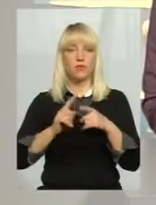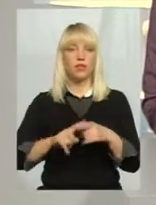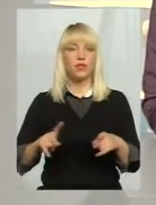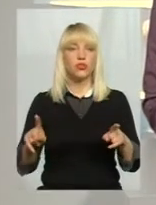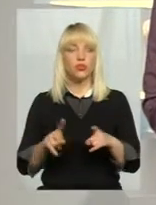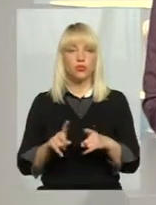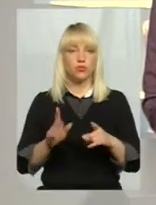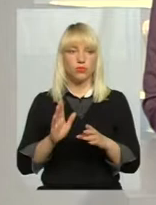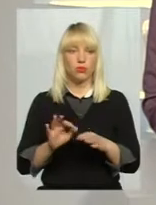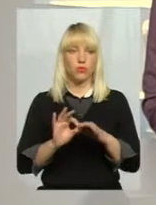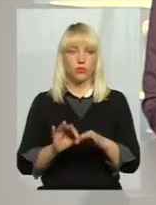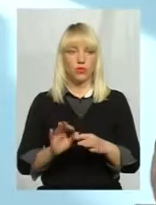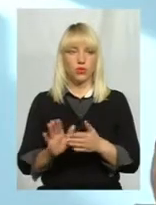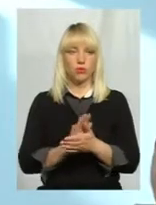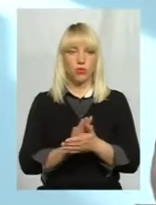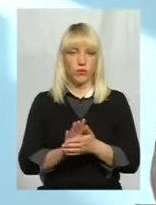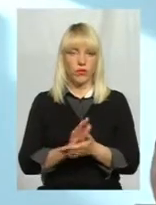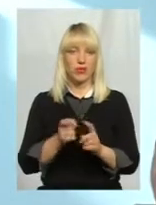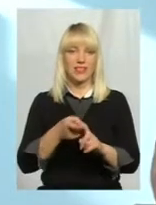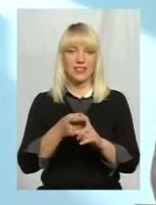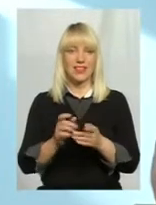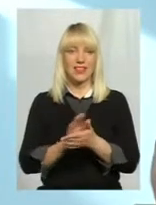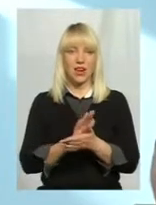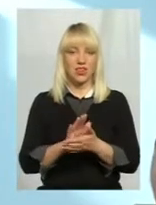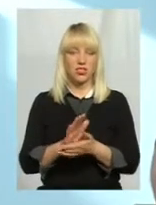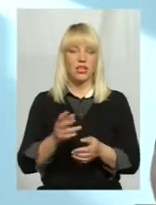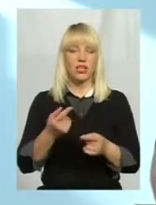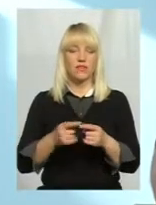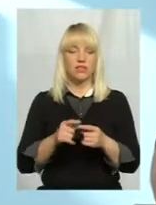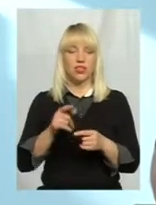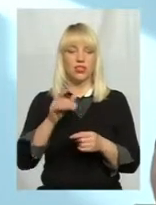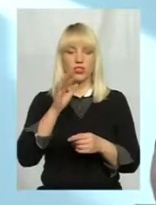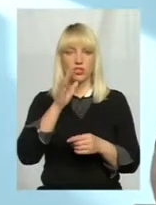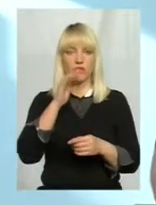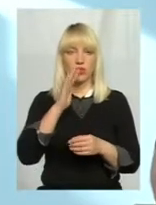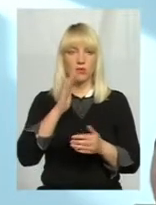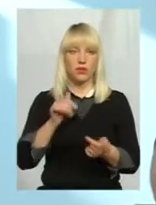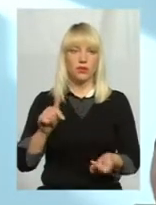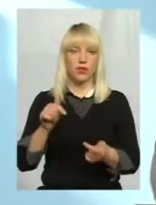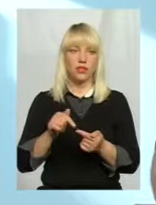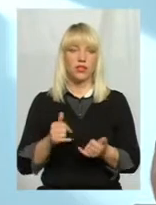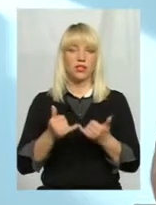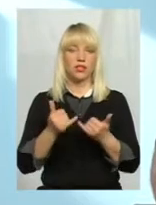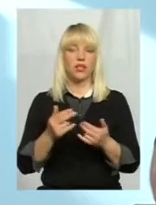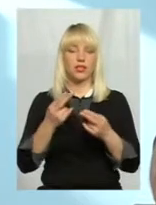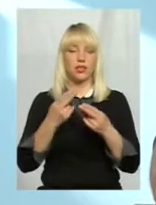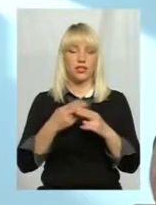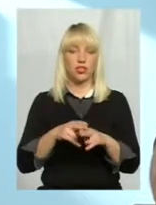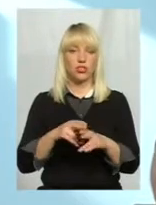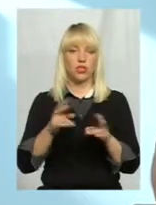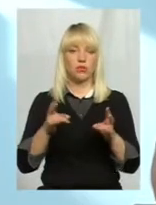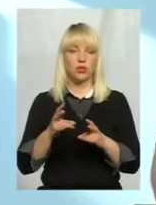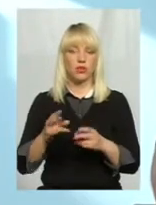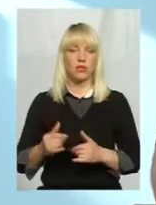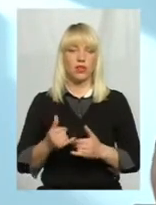буде проводитись промивка знезараження. І вода в цей час буде придатна тільки для технічних потреб, а для споживання,